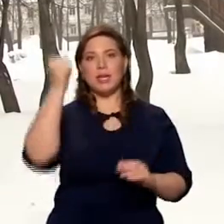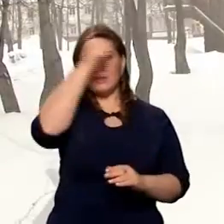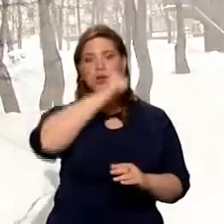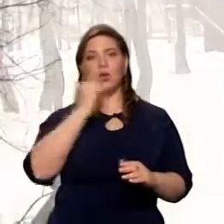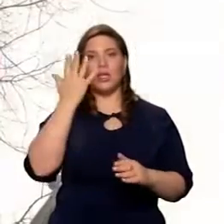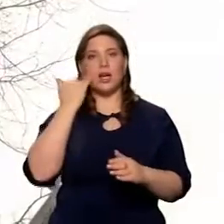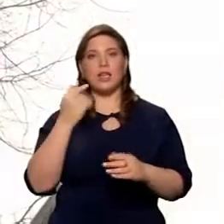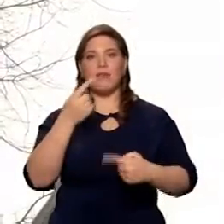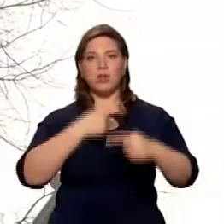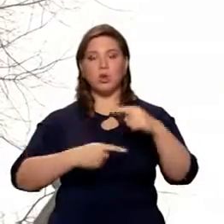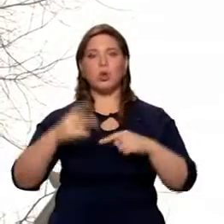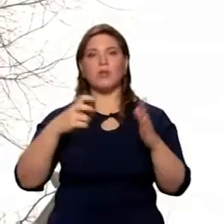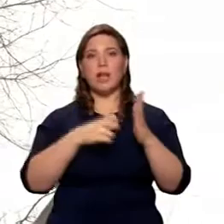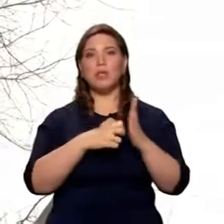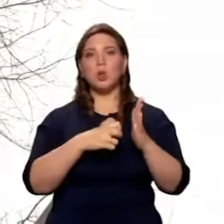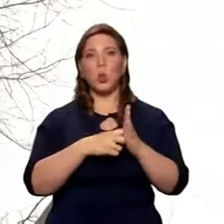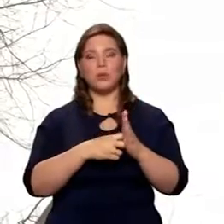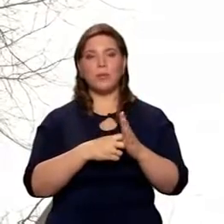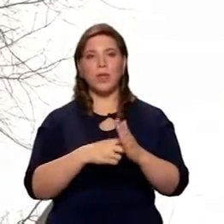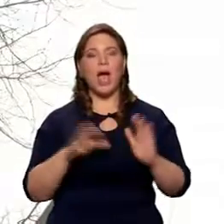с 73-го года, когда он сюда вернулся.